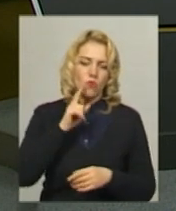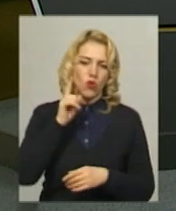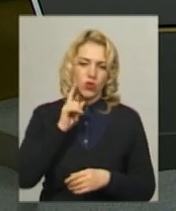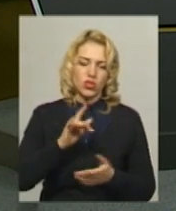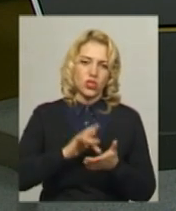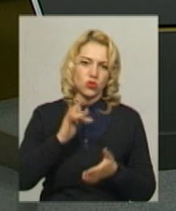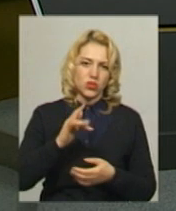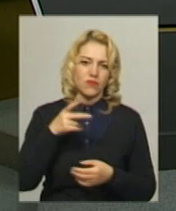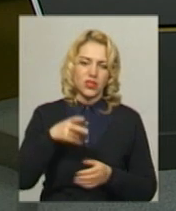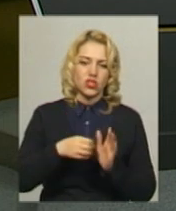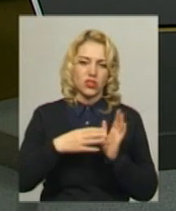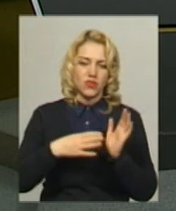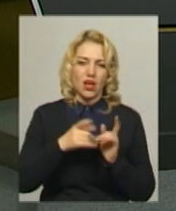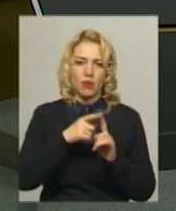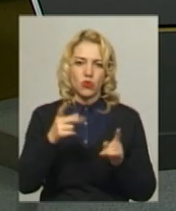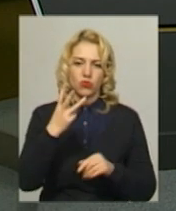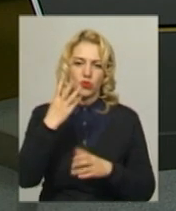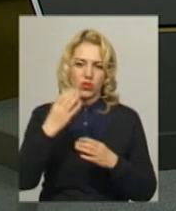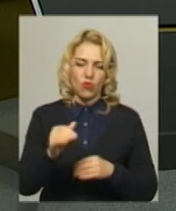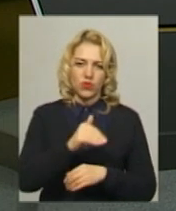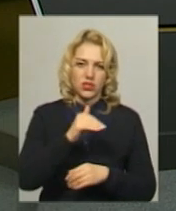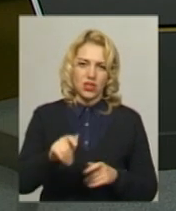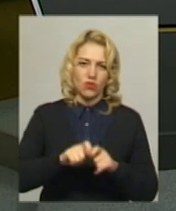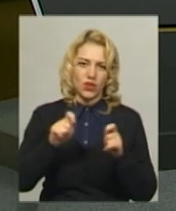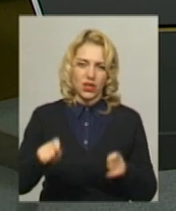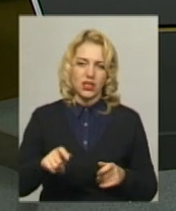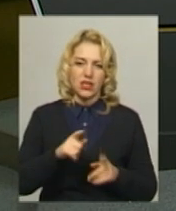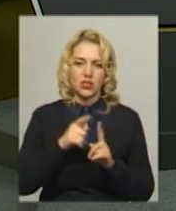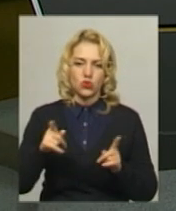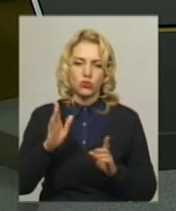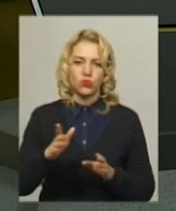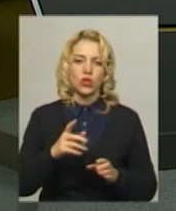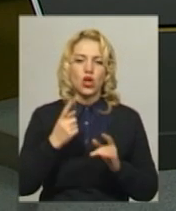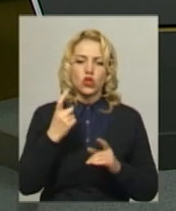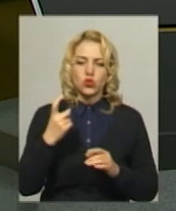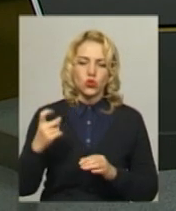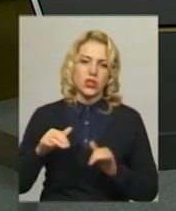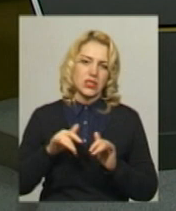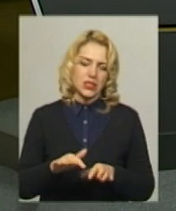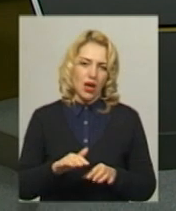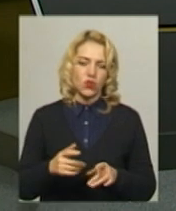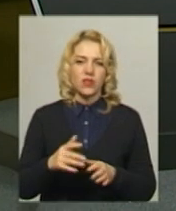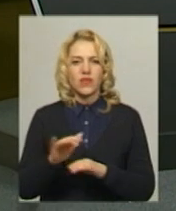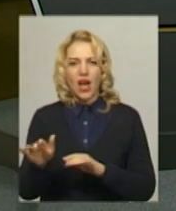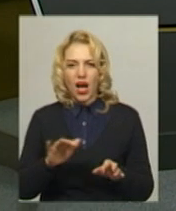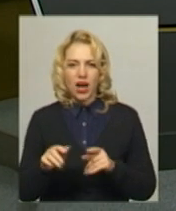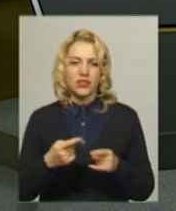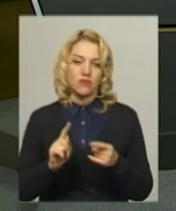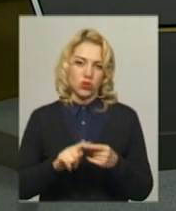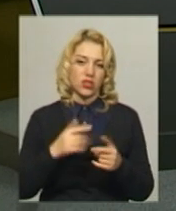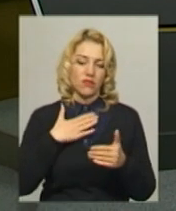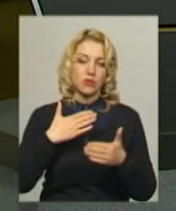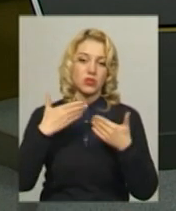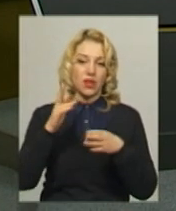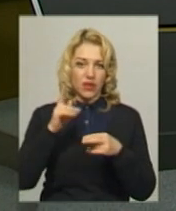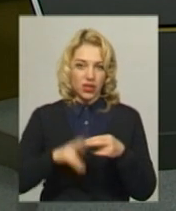2019. А протягом трьох днів офіційного відкриття сезону відбудеться близько сотні заходів та акцій. Наш випуск на цьому завершено.